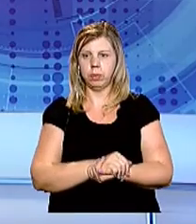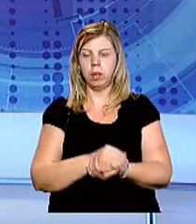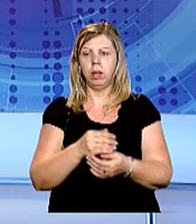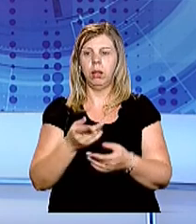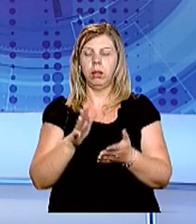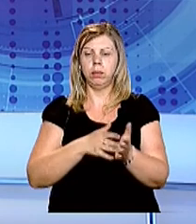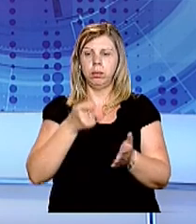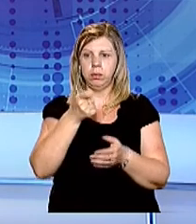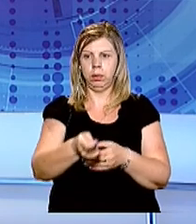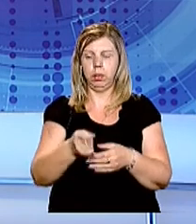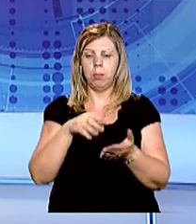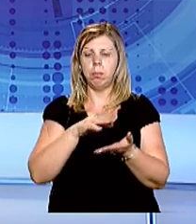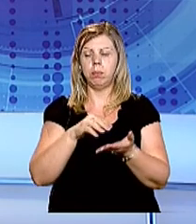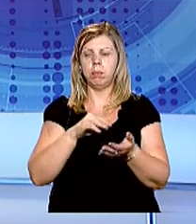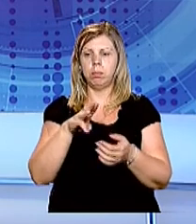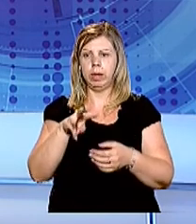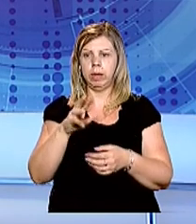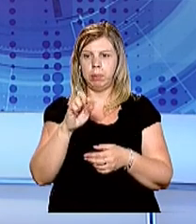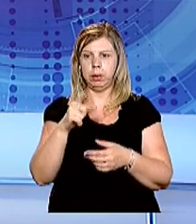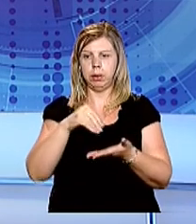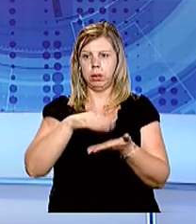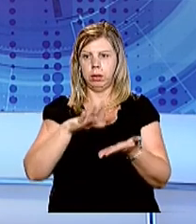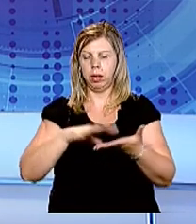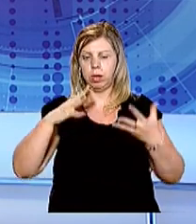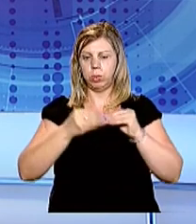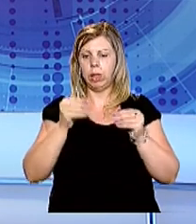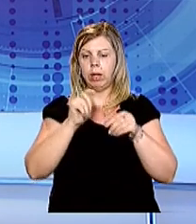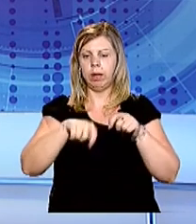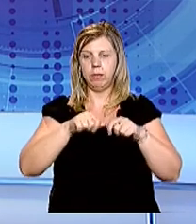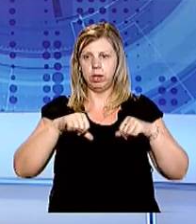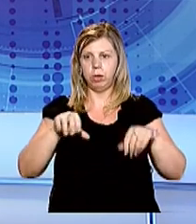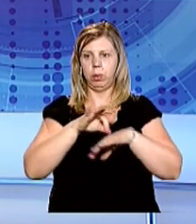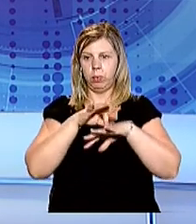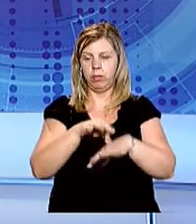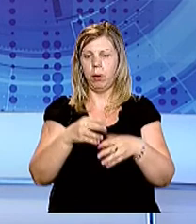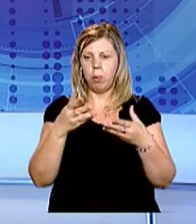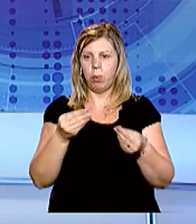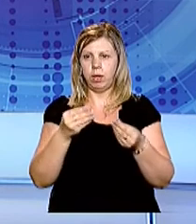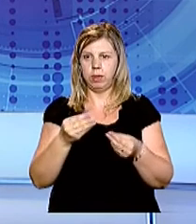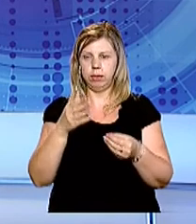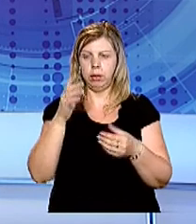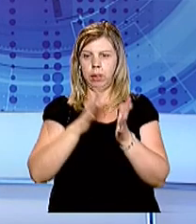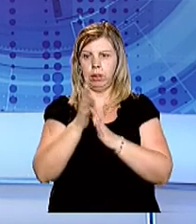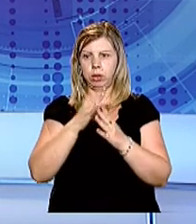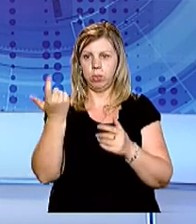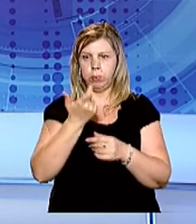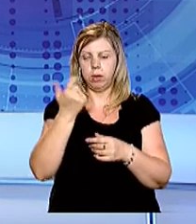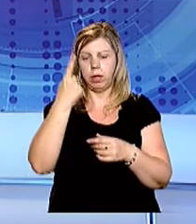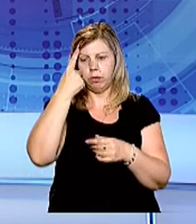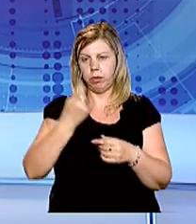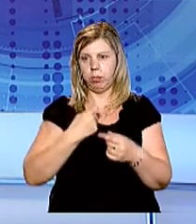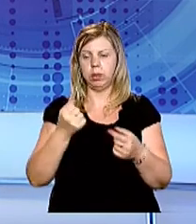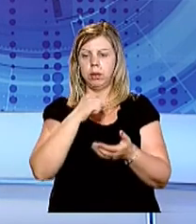Провадження, за словами Марини Безаги, зареєстрували за результатами ревізії, яку провело Мокрянське лісомисливське господарство. Інформацію нам